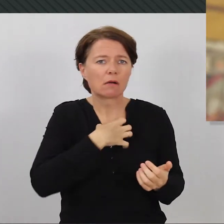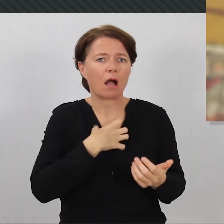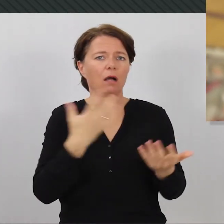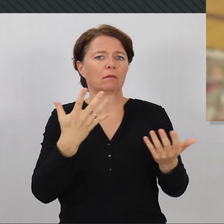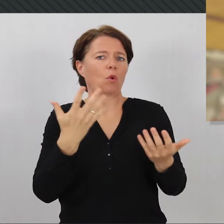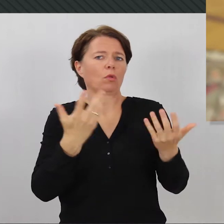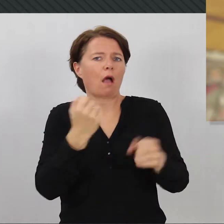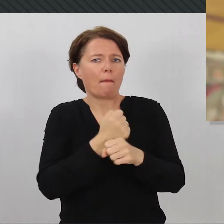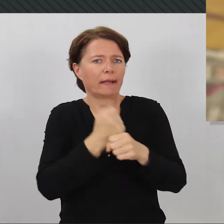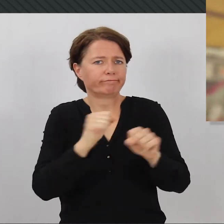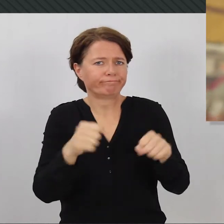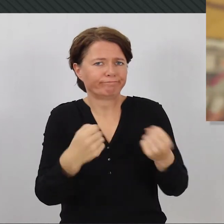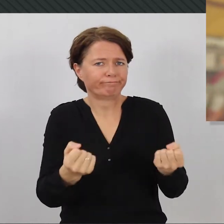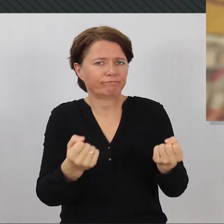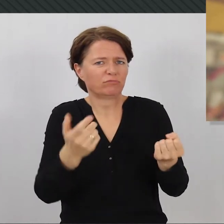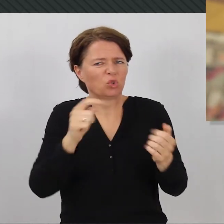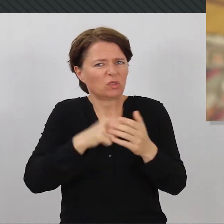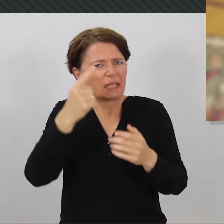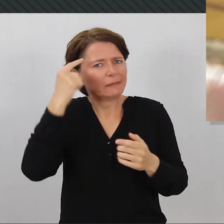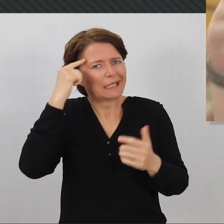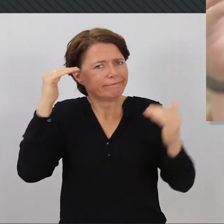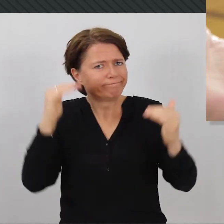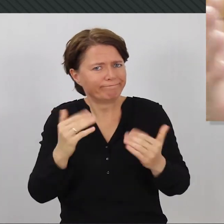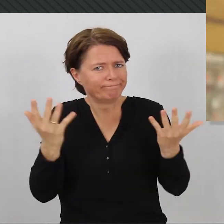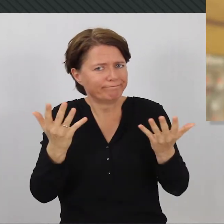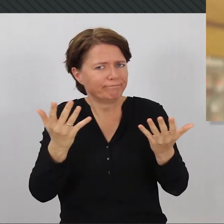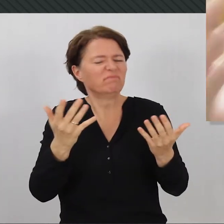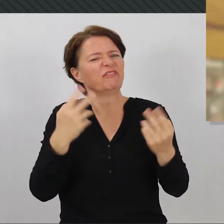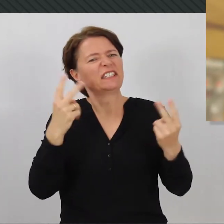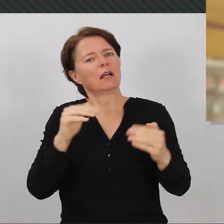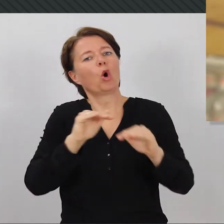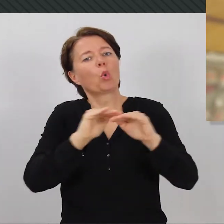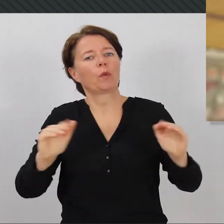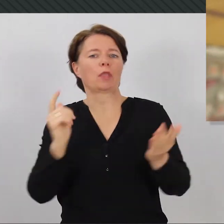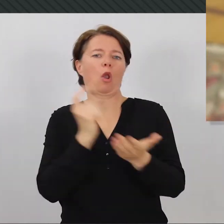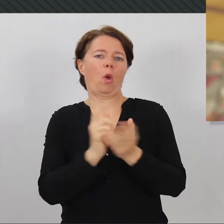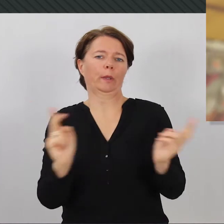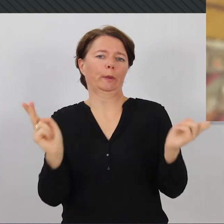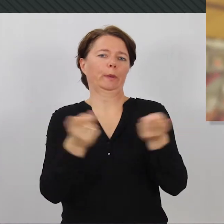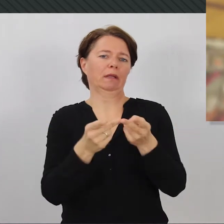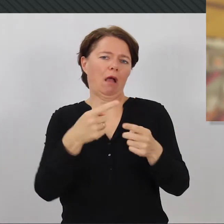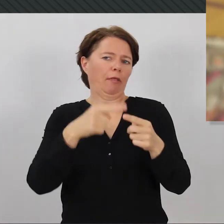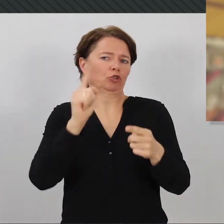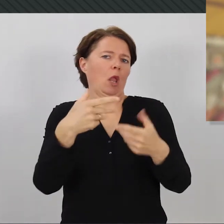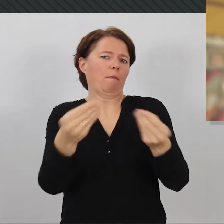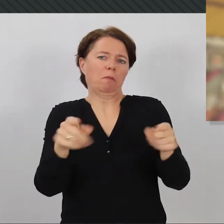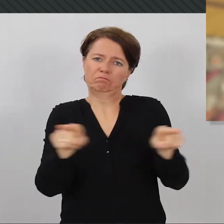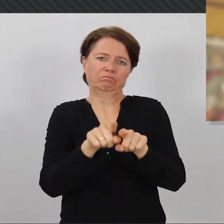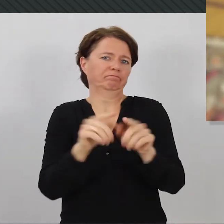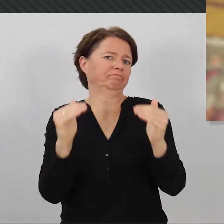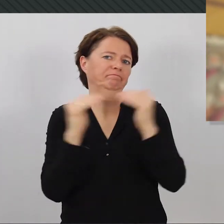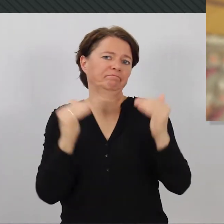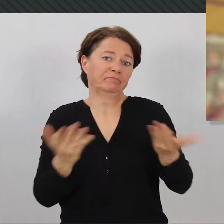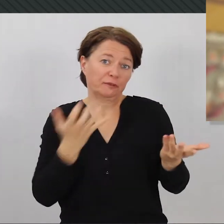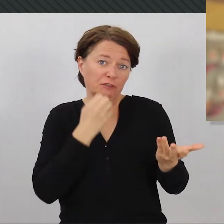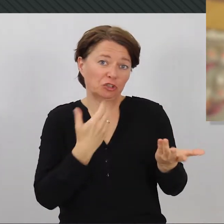oder nicht arbeiten können, weil sie halt, weiß ich nicht, geistig nicht dazu in der Lage sind, sollten die nur gleichen Lohn kriegen, wenn die